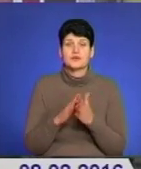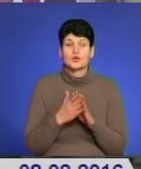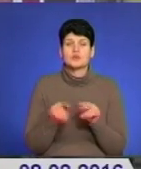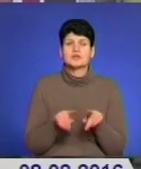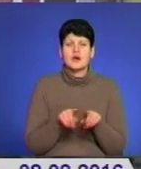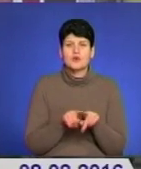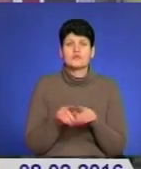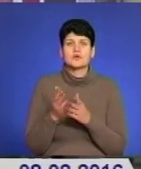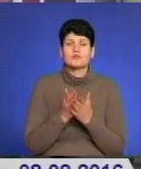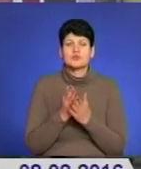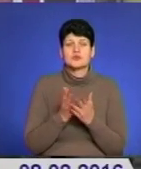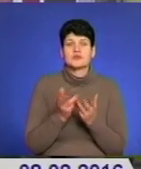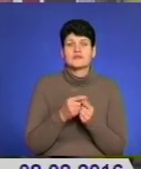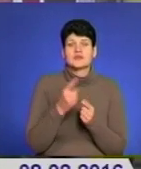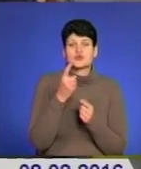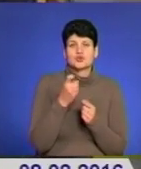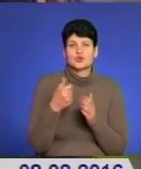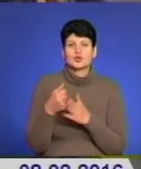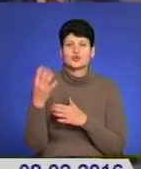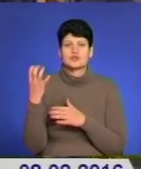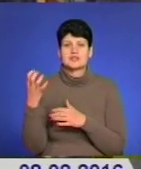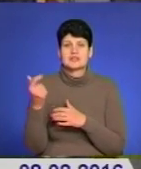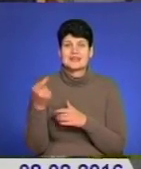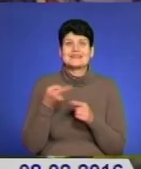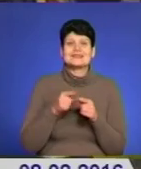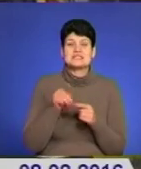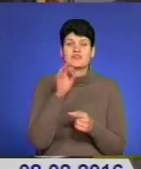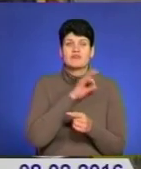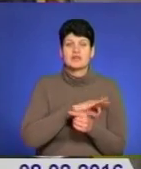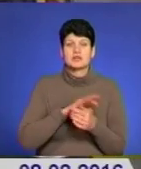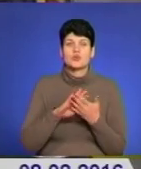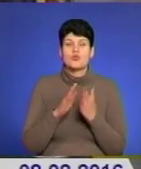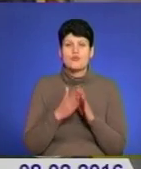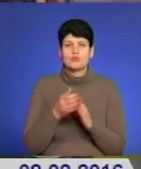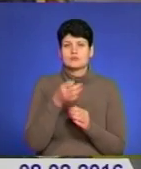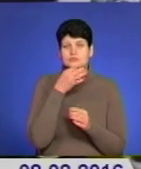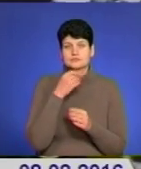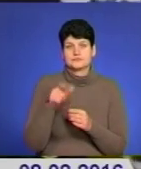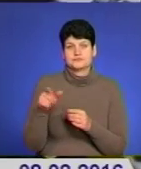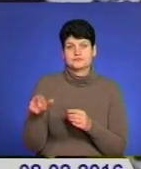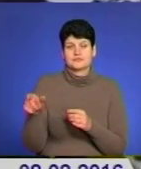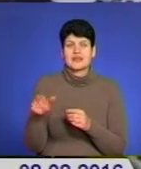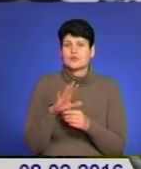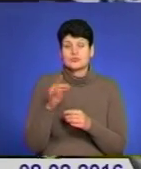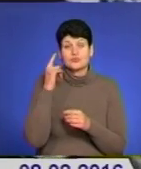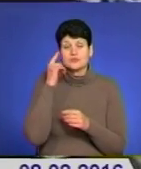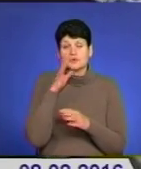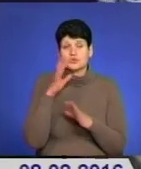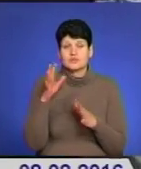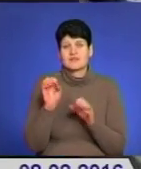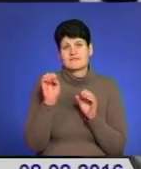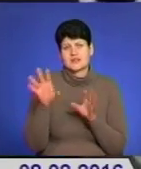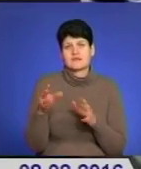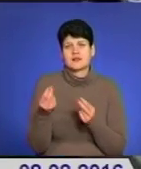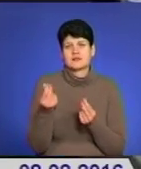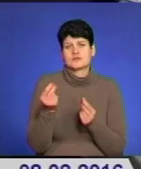послуги Лиходію цінював від 100 до 400 гривень. Такі вигідні умови привабили багатьох тернополян. Люди, не підозрюючи Лихого, віддавали